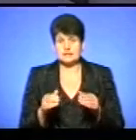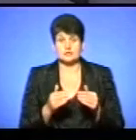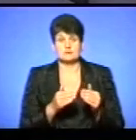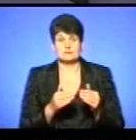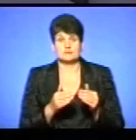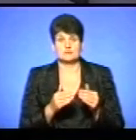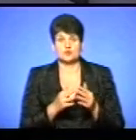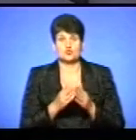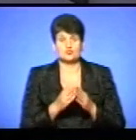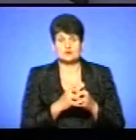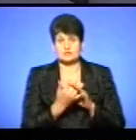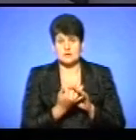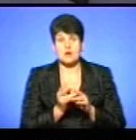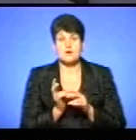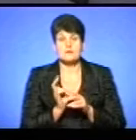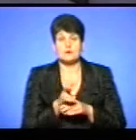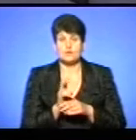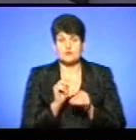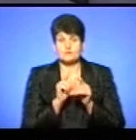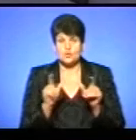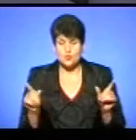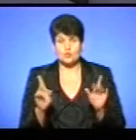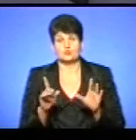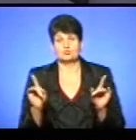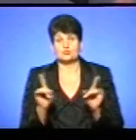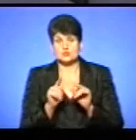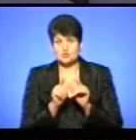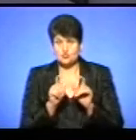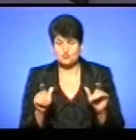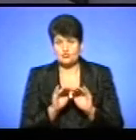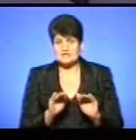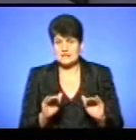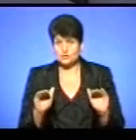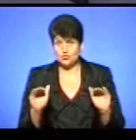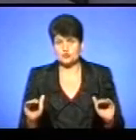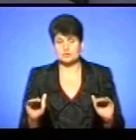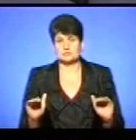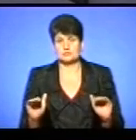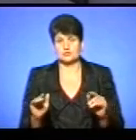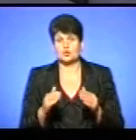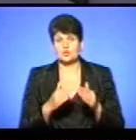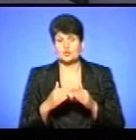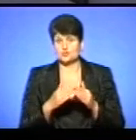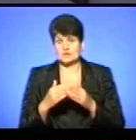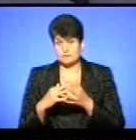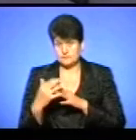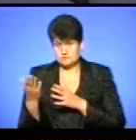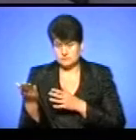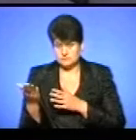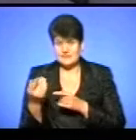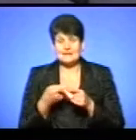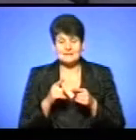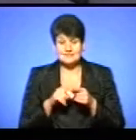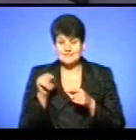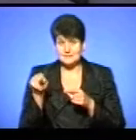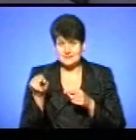самолідування ходять в школу, музичну школу, в садочок сусідньої ради, відповідно, цей орган